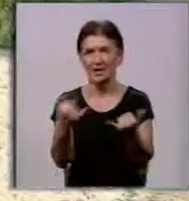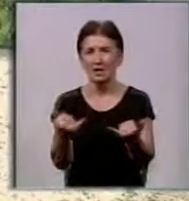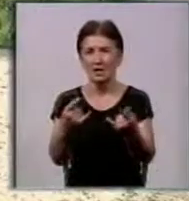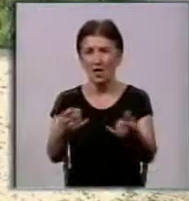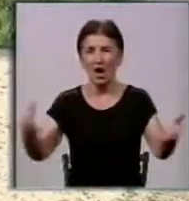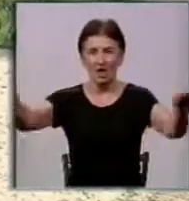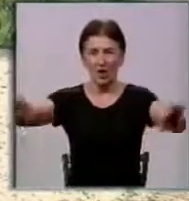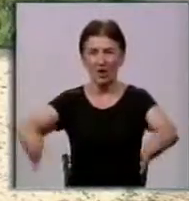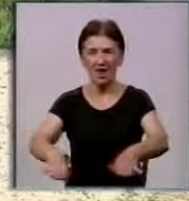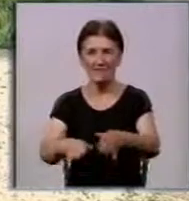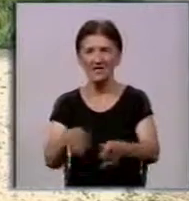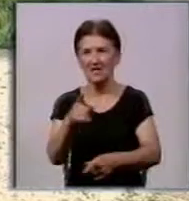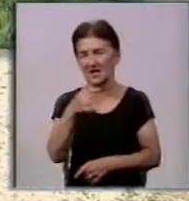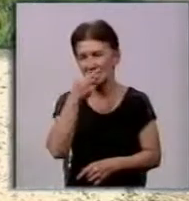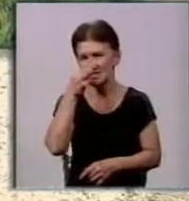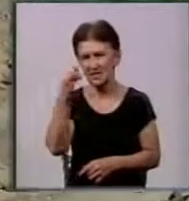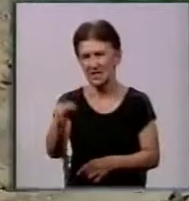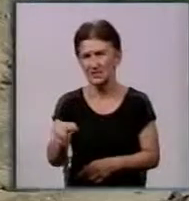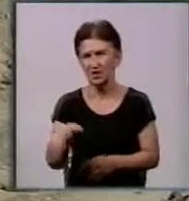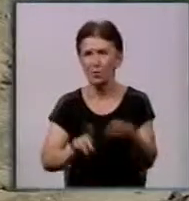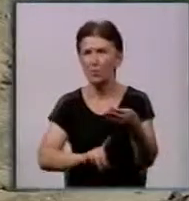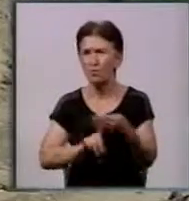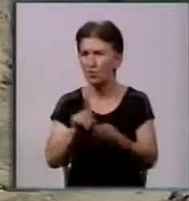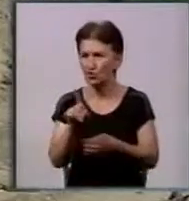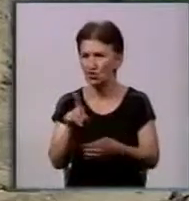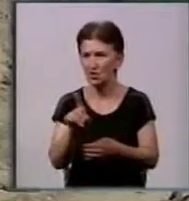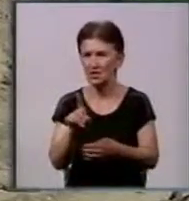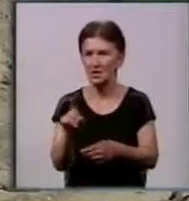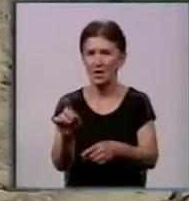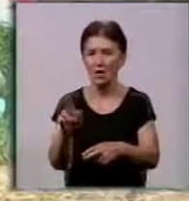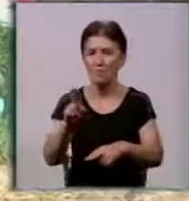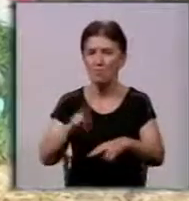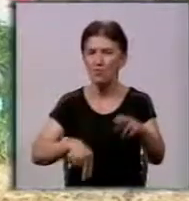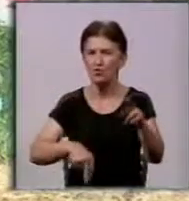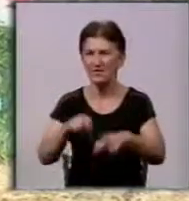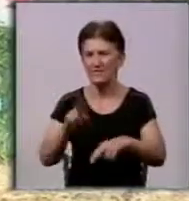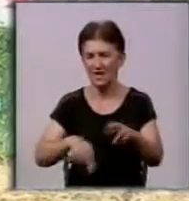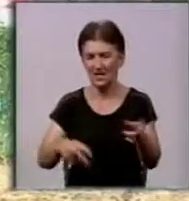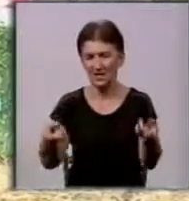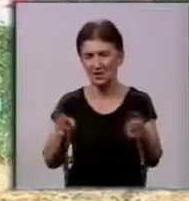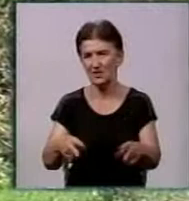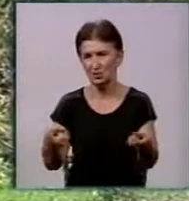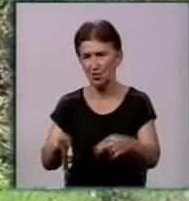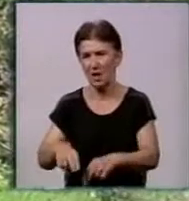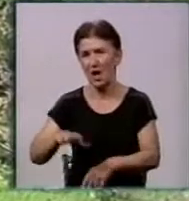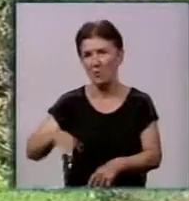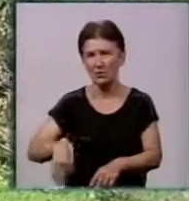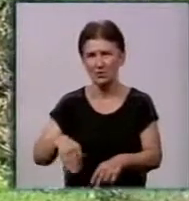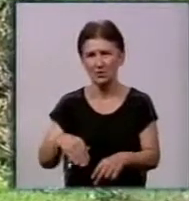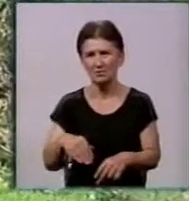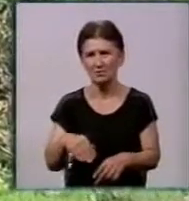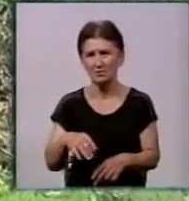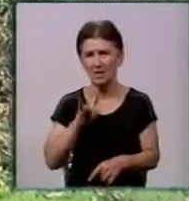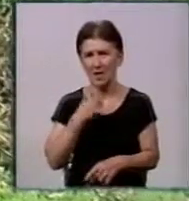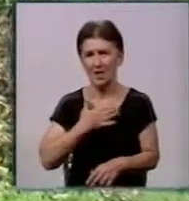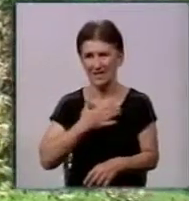Сюди, каже мешканець будинку Володимир Цуркан, спочатку автівки привозили будівельні відходи, а згодом інший не потріб. На